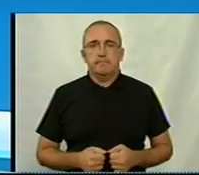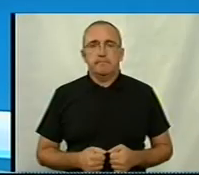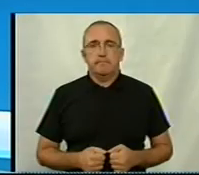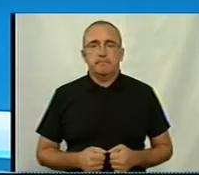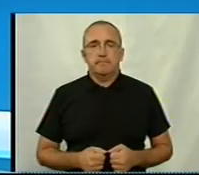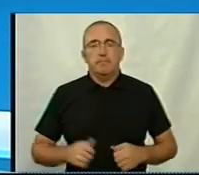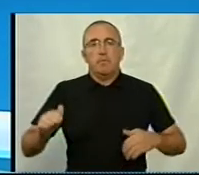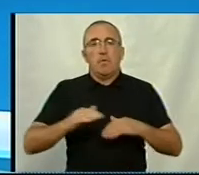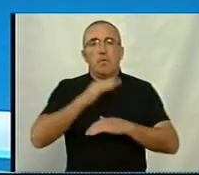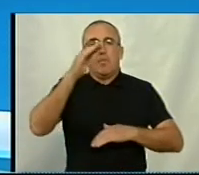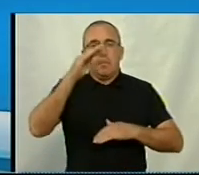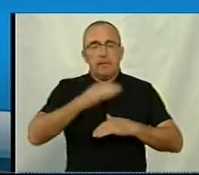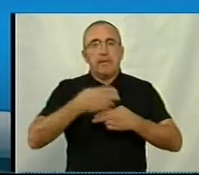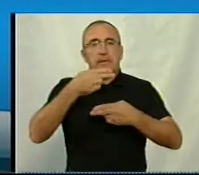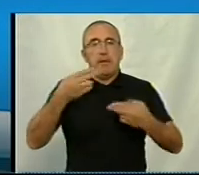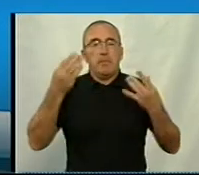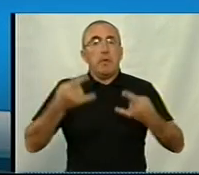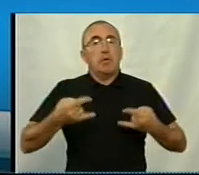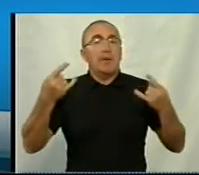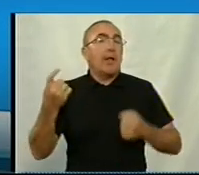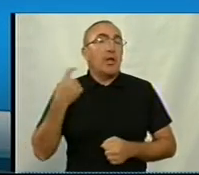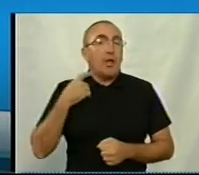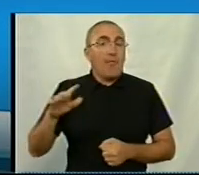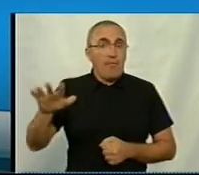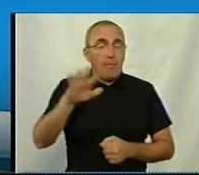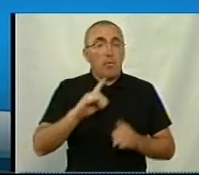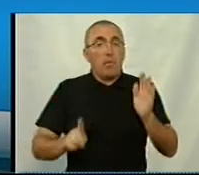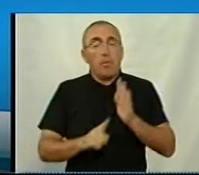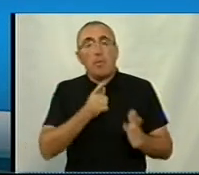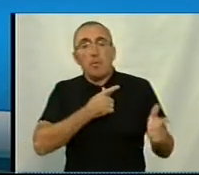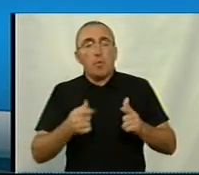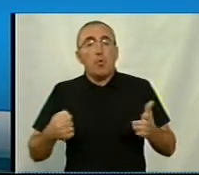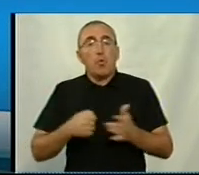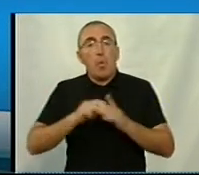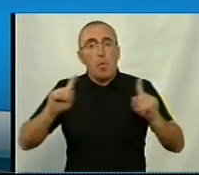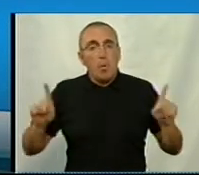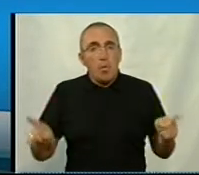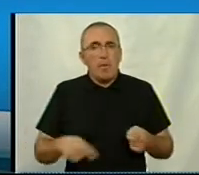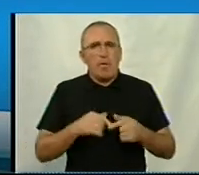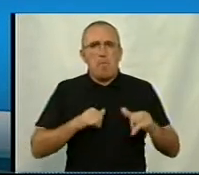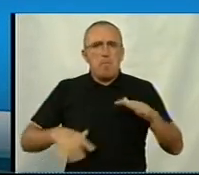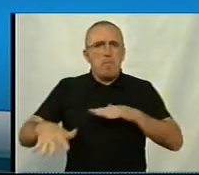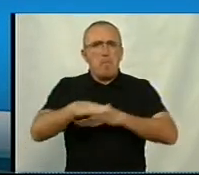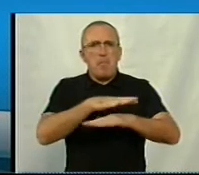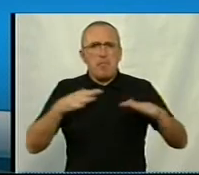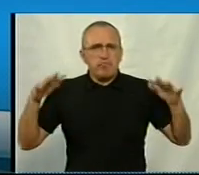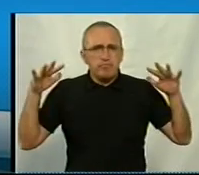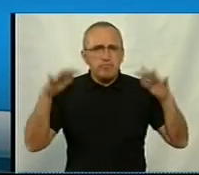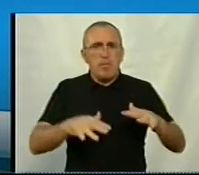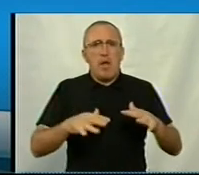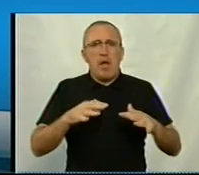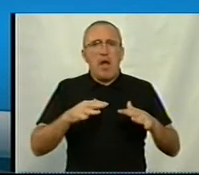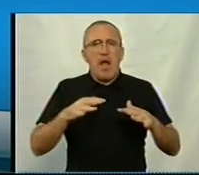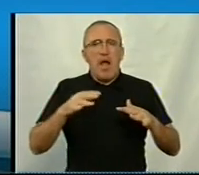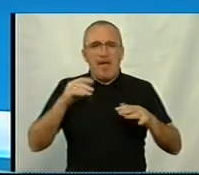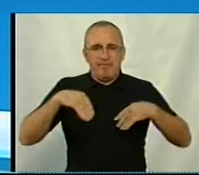Добрий вечір, тема дня на Суспільному. Кіровоградщина розпочала підготовку до організації наймасштабнішої агропромислової виставки в